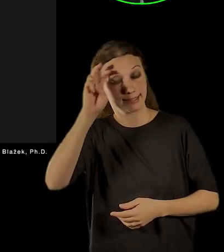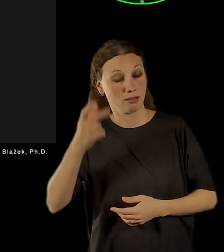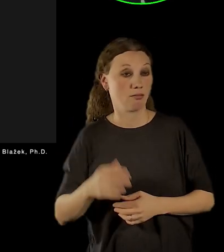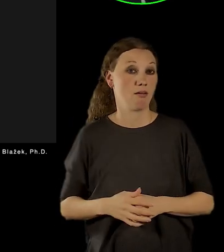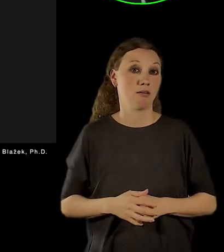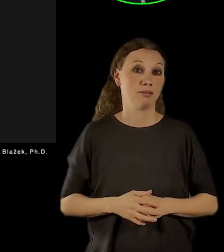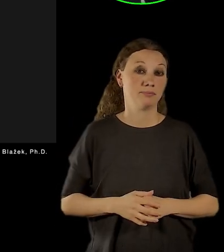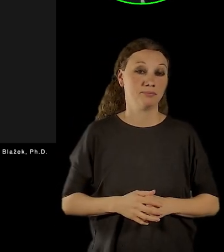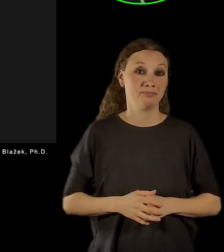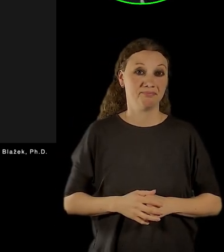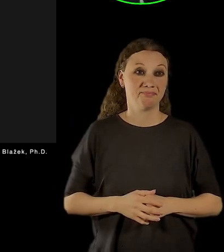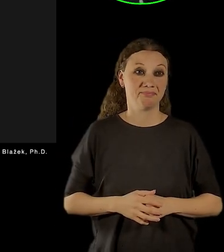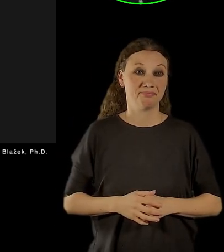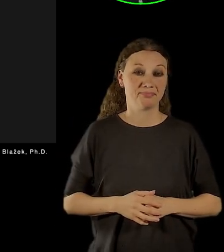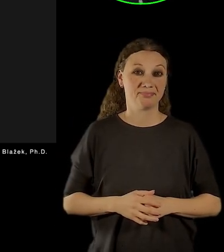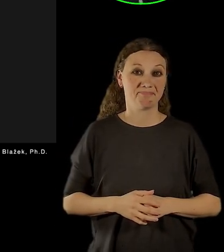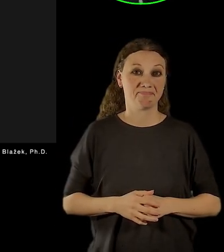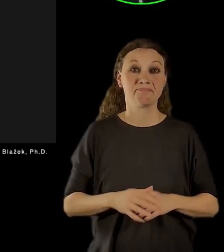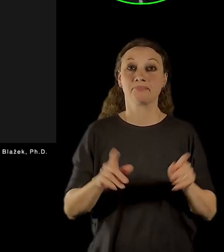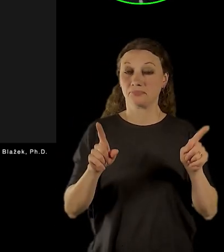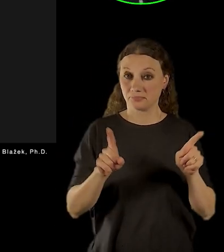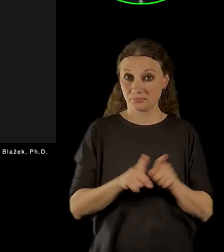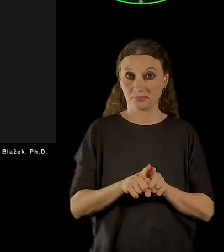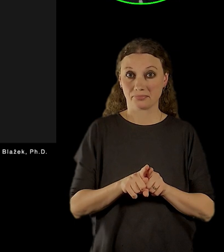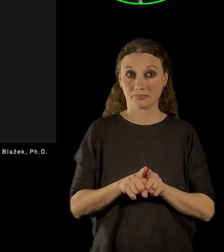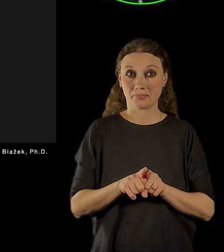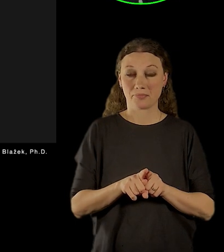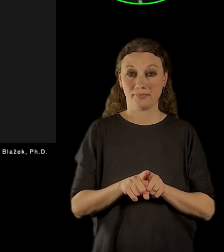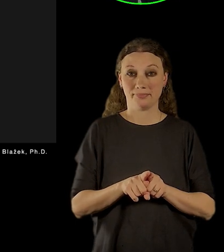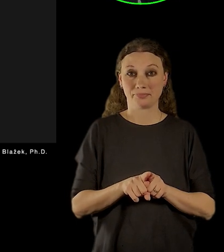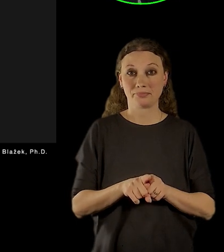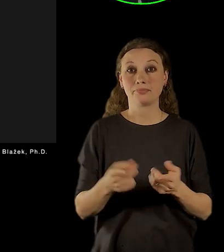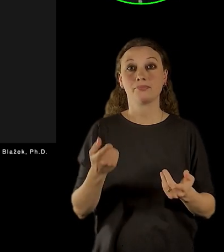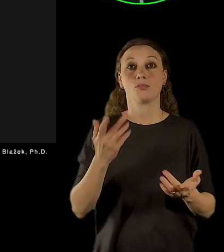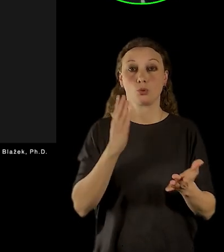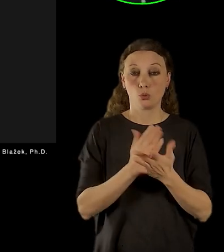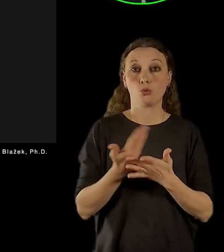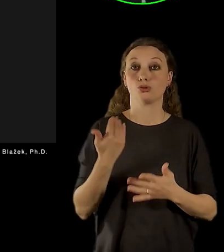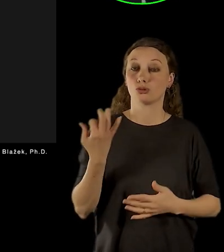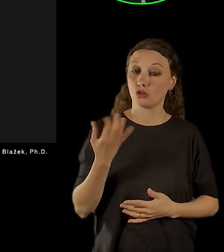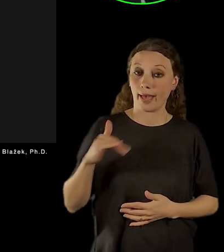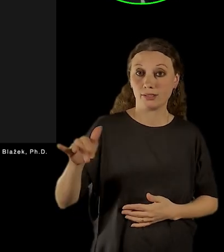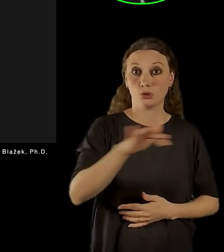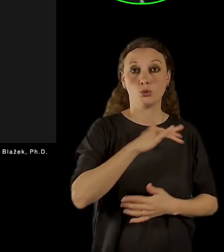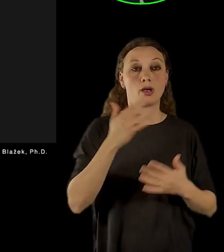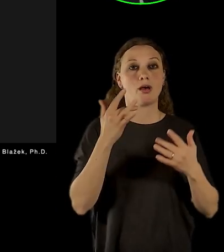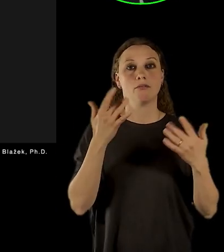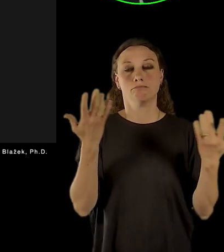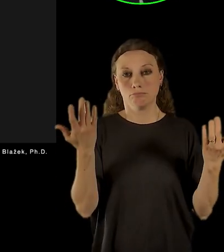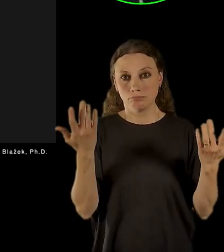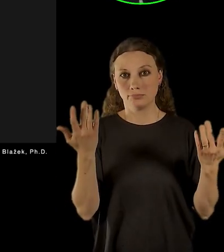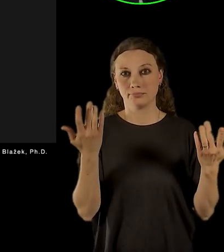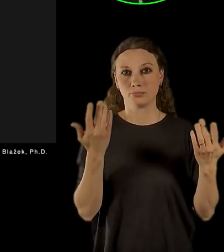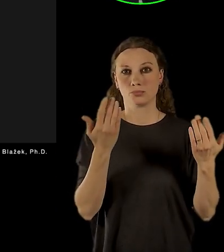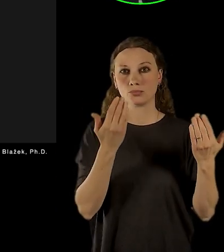ta východiska jsou ovlivněná již existujícími expozicemi. Samozřejmě známe, jak